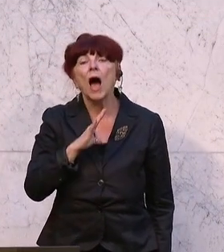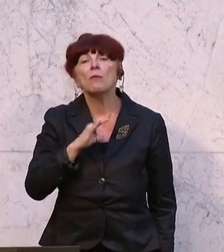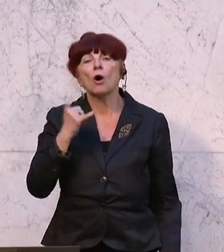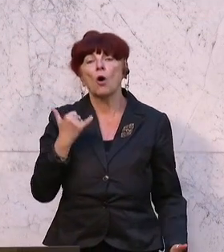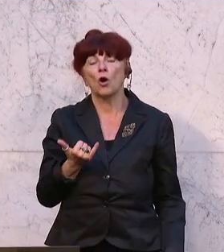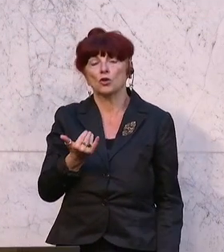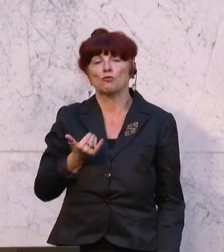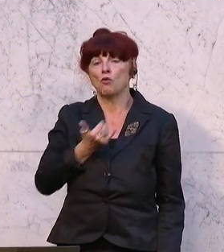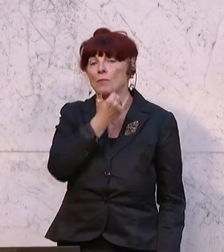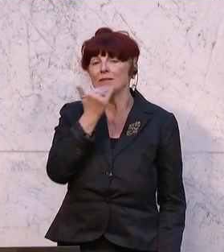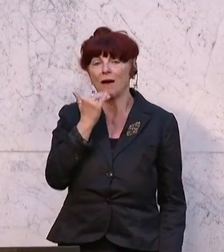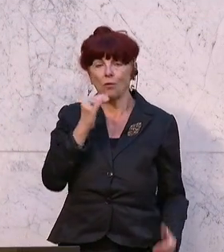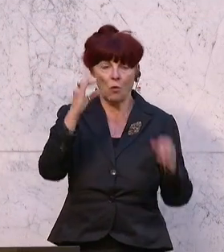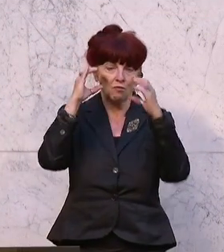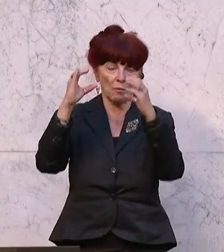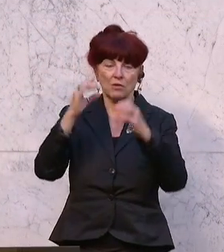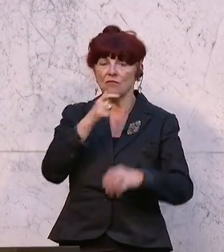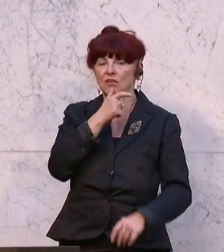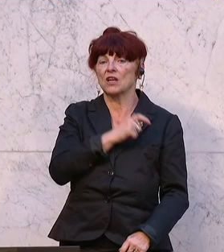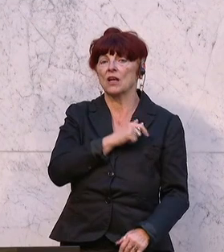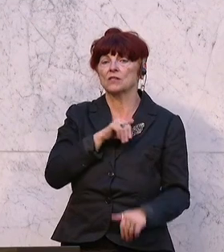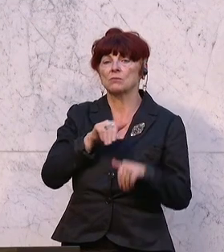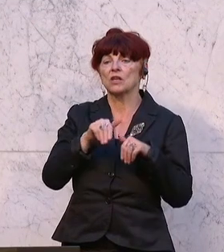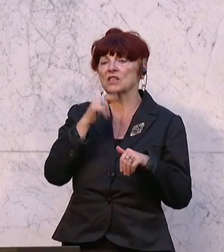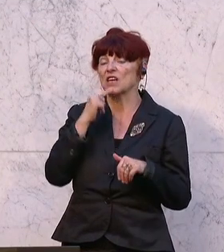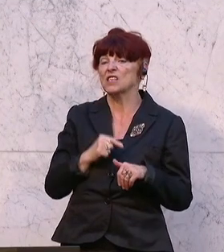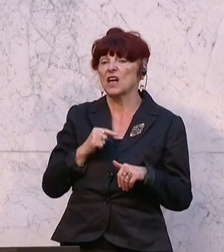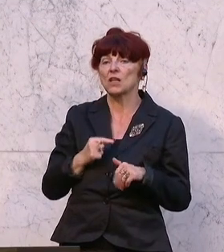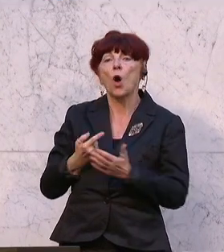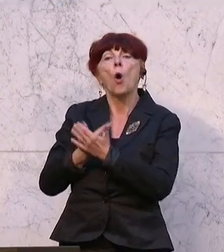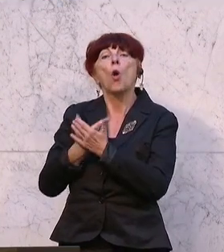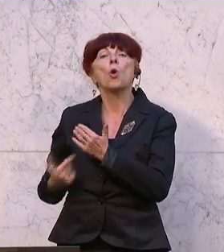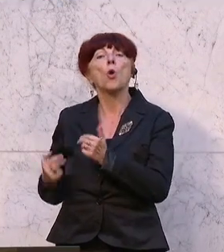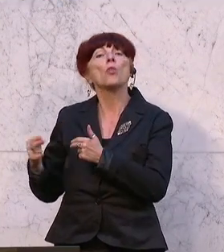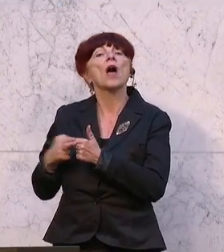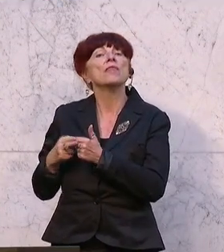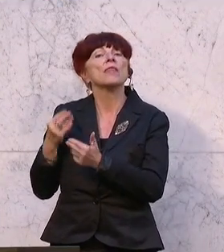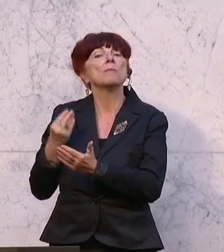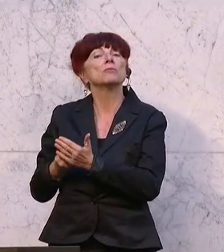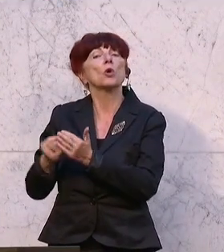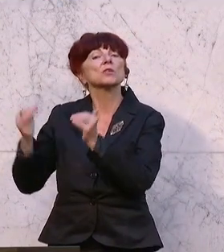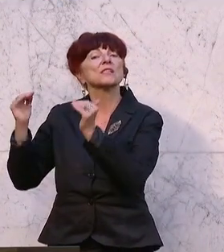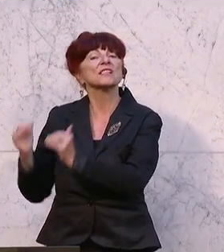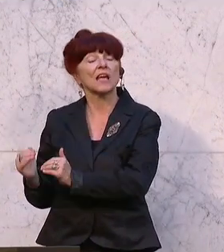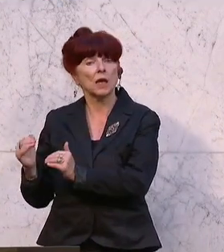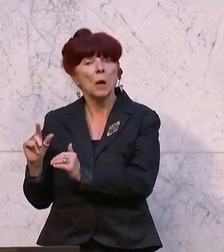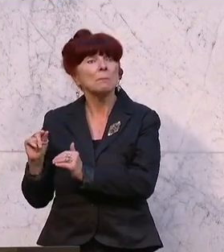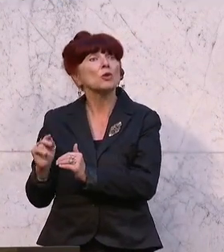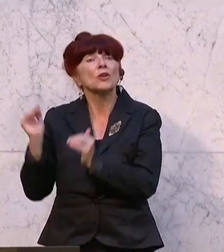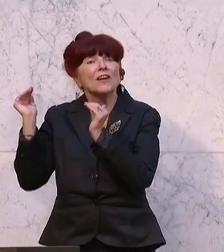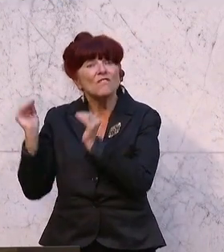Finanzminister der ÖVP gesagt, wir müssen die Landnebenkosten senken. Das heißt, man zahlt weniger ein.